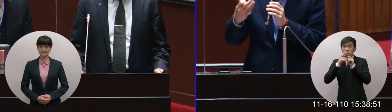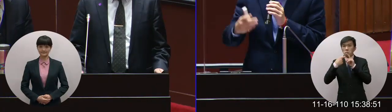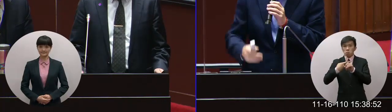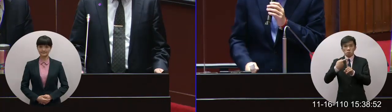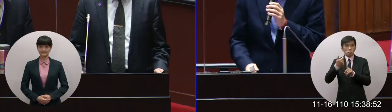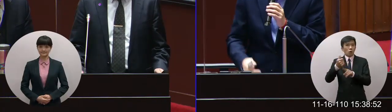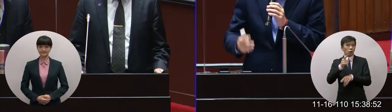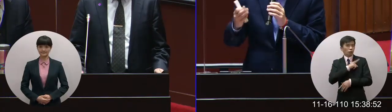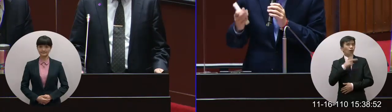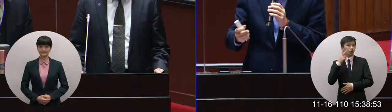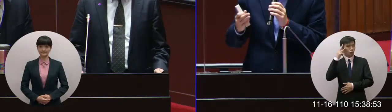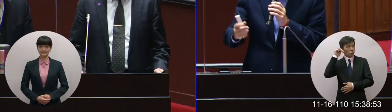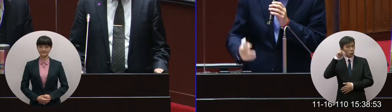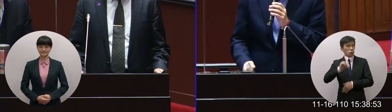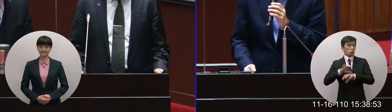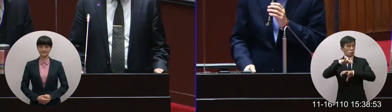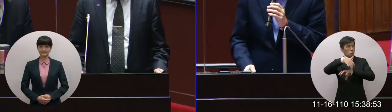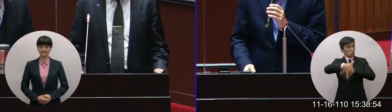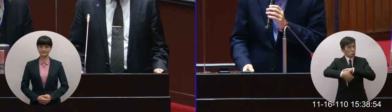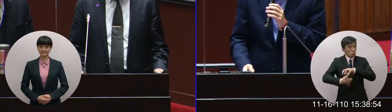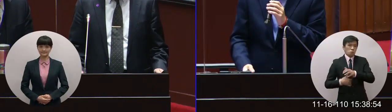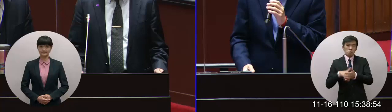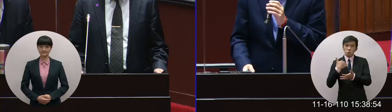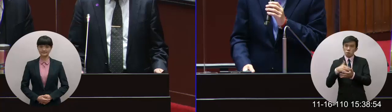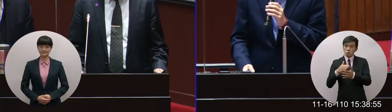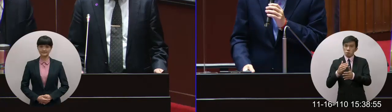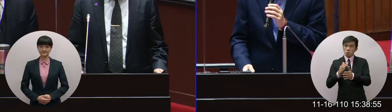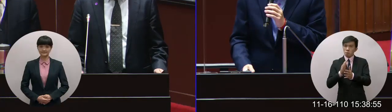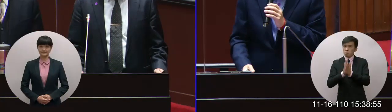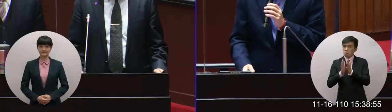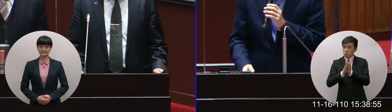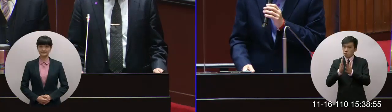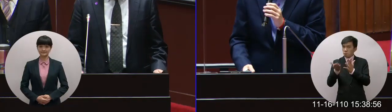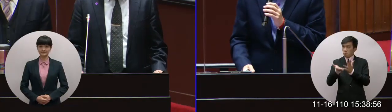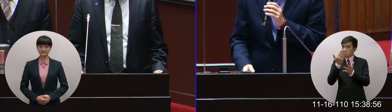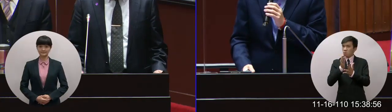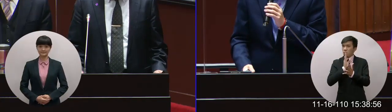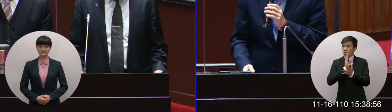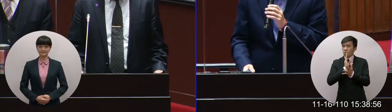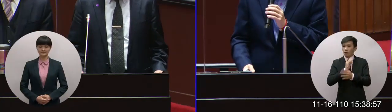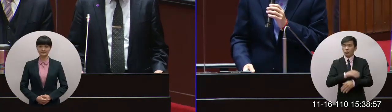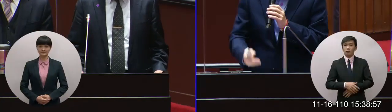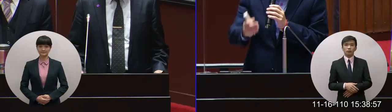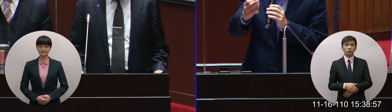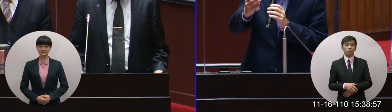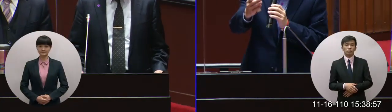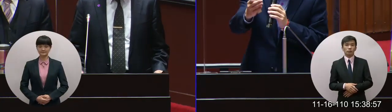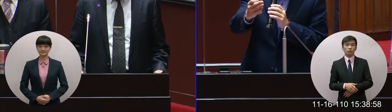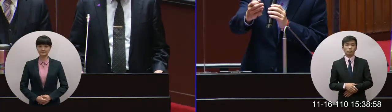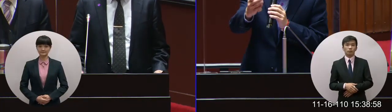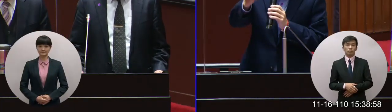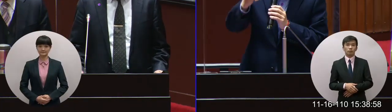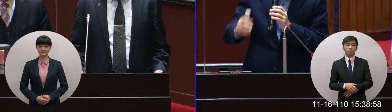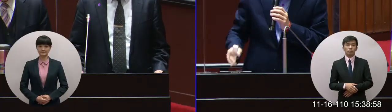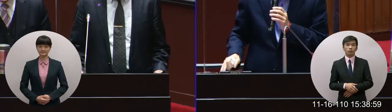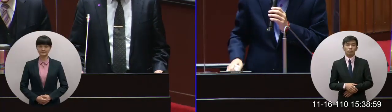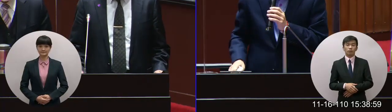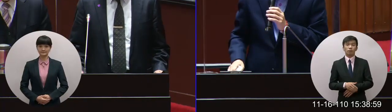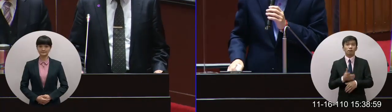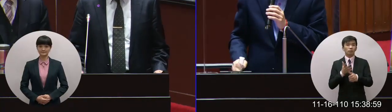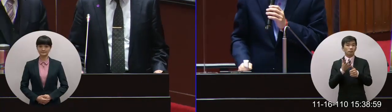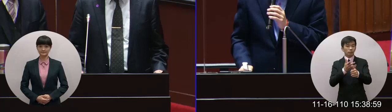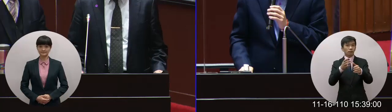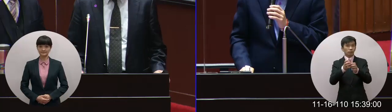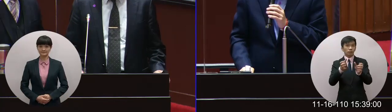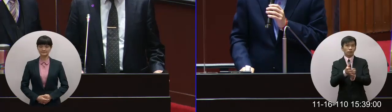我自己認為是世界上面絕對是名列前茅的那我先講這個部長